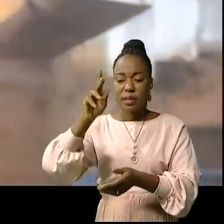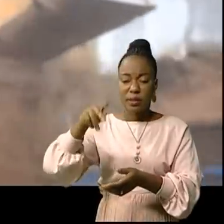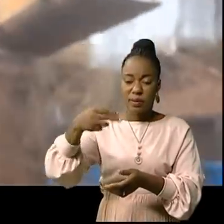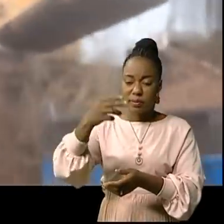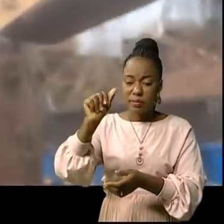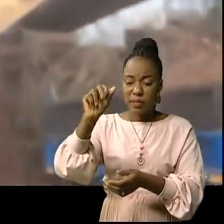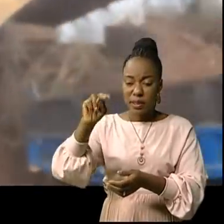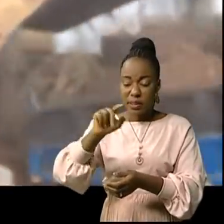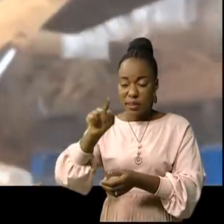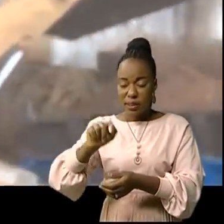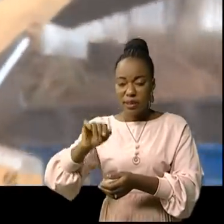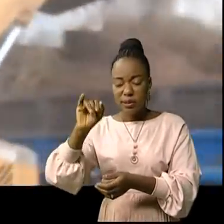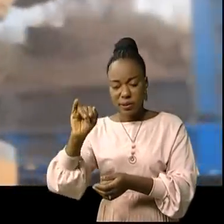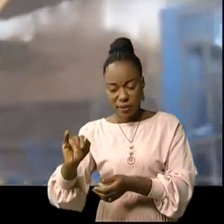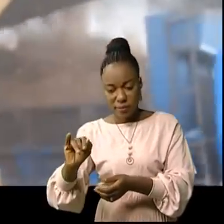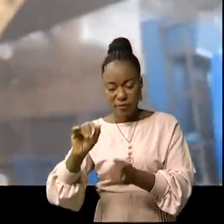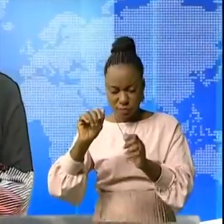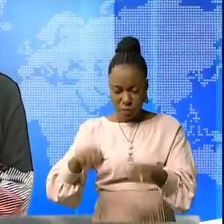des pères missionnaires xaveriens.